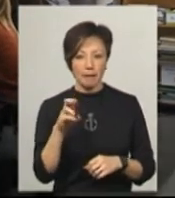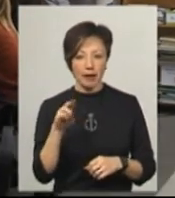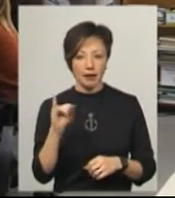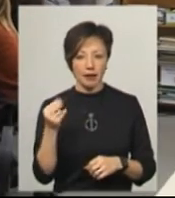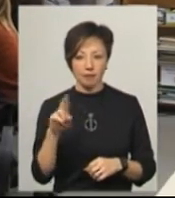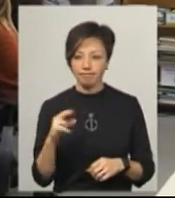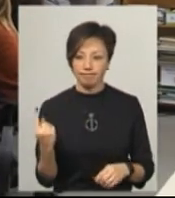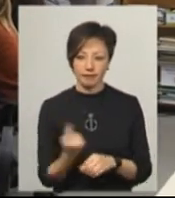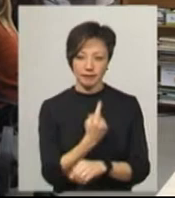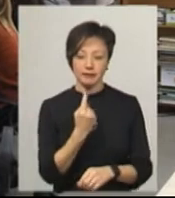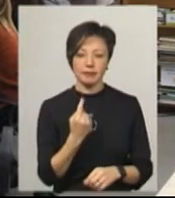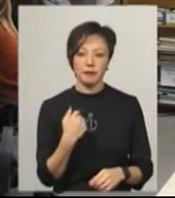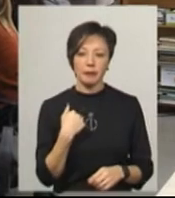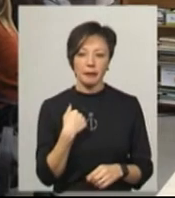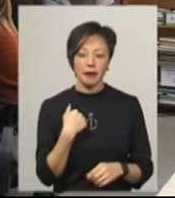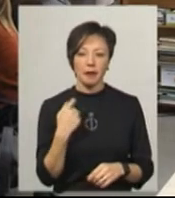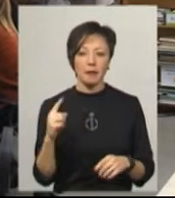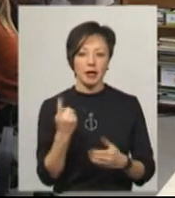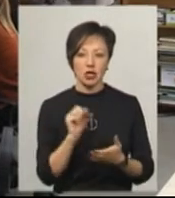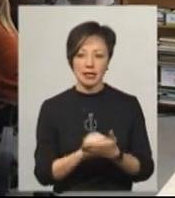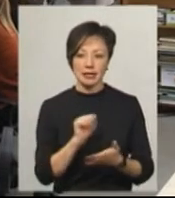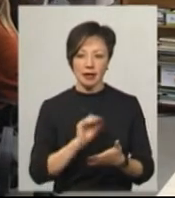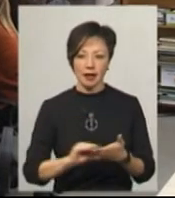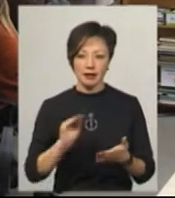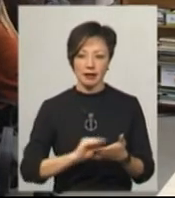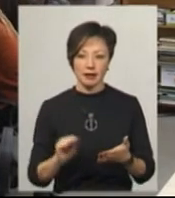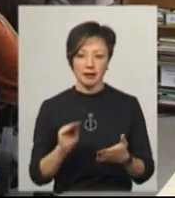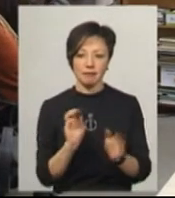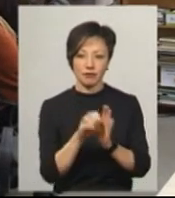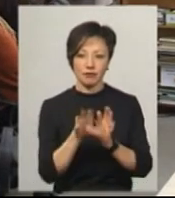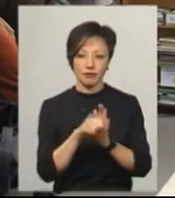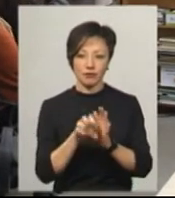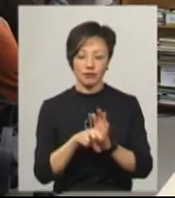Тому ми якраз зараз перші статті і закидаємо.